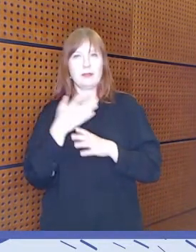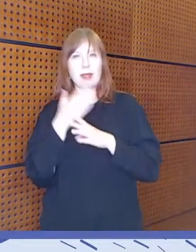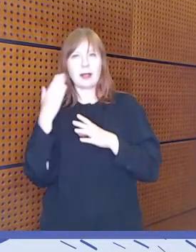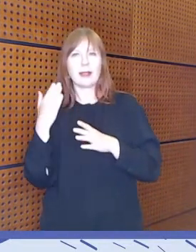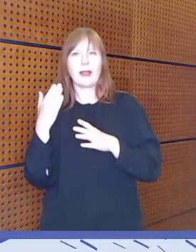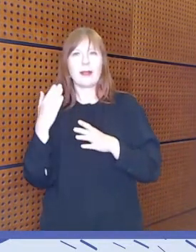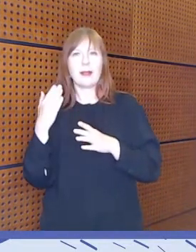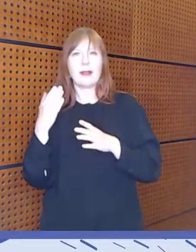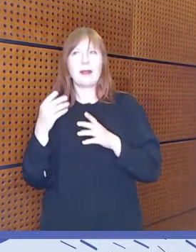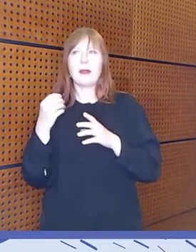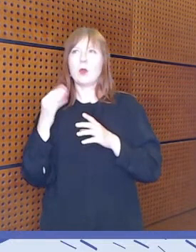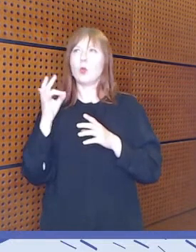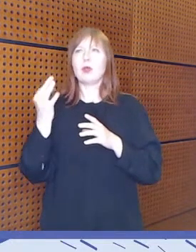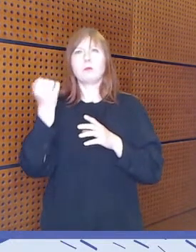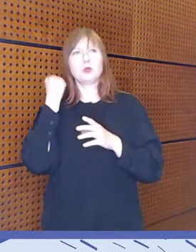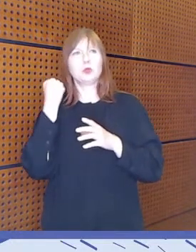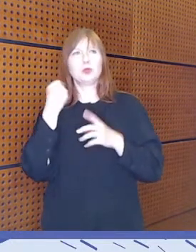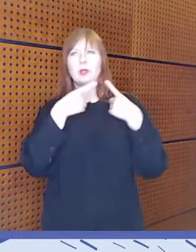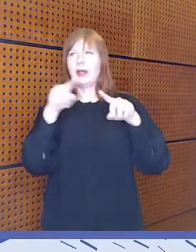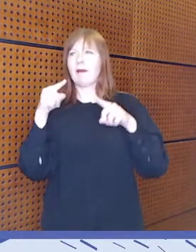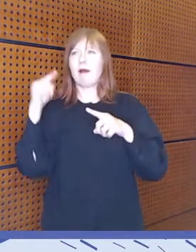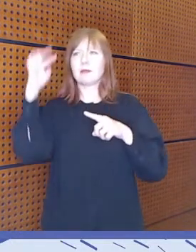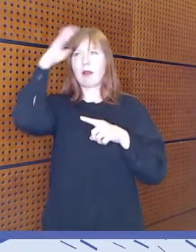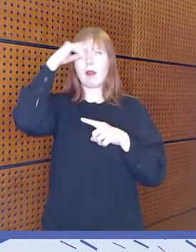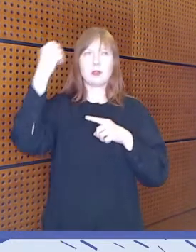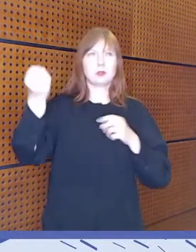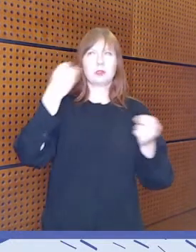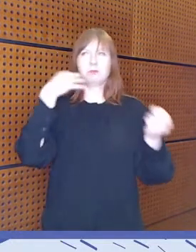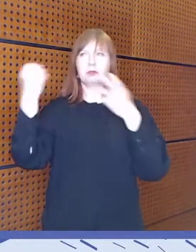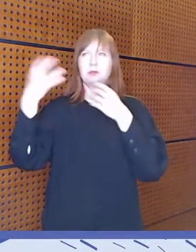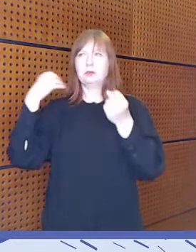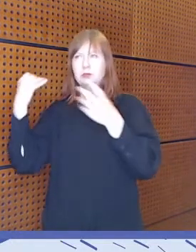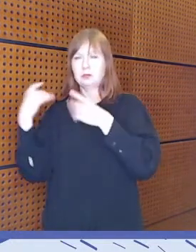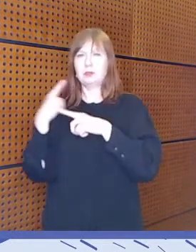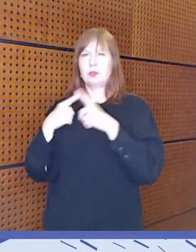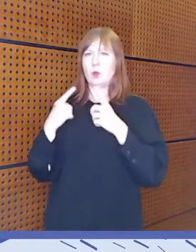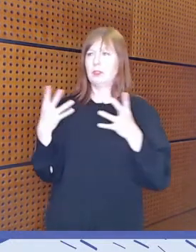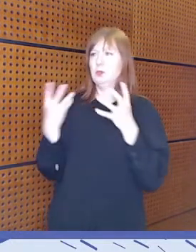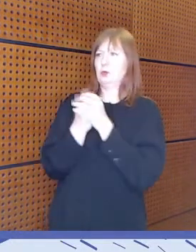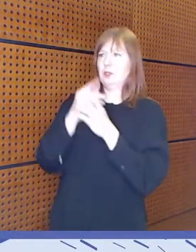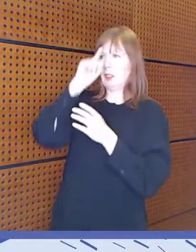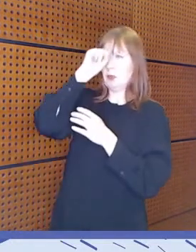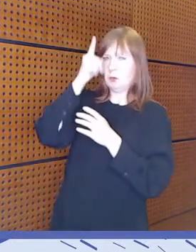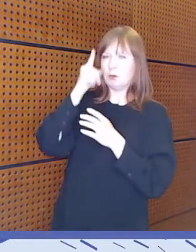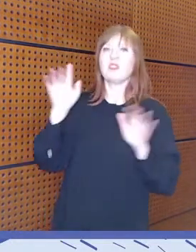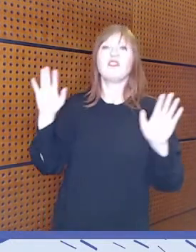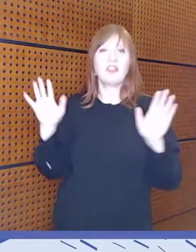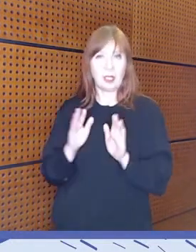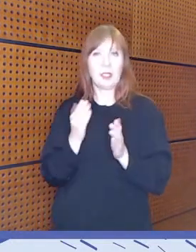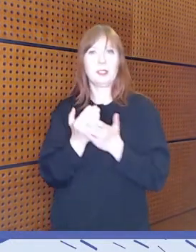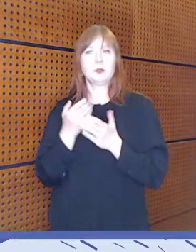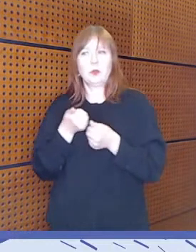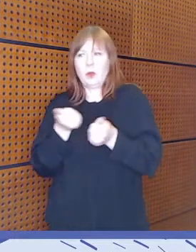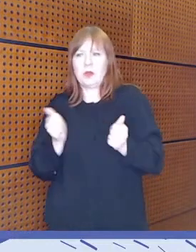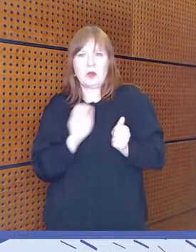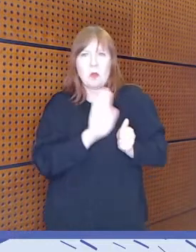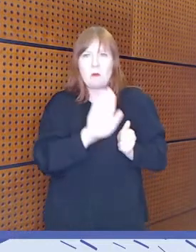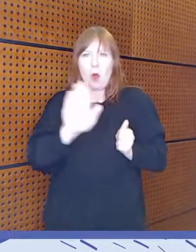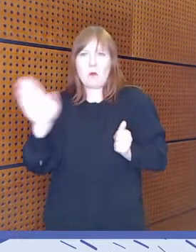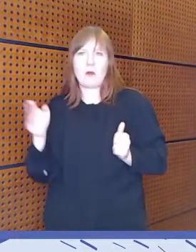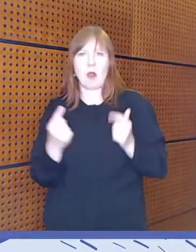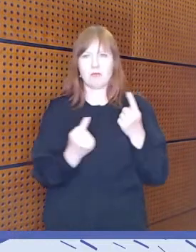altistua erilaisille näkemyksille ja muodostaa yhteistä ymmärrystä voi vähentyä. Ja siinä tällaisen